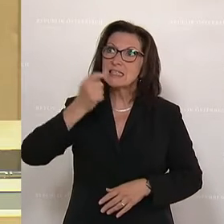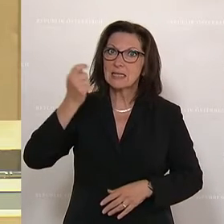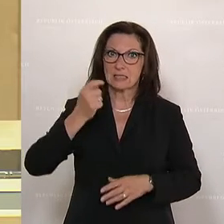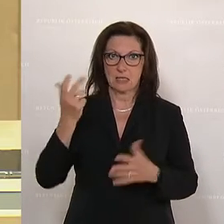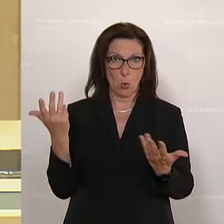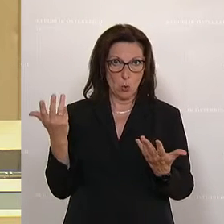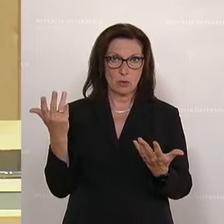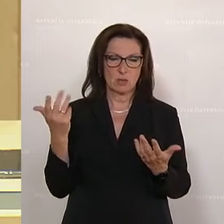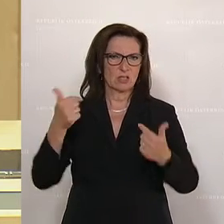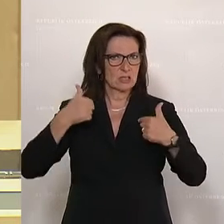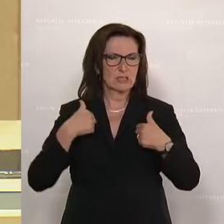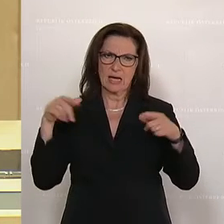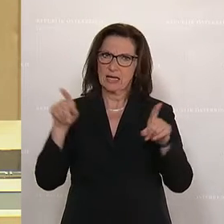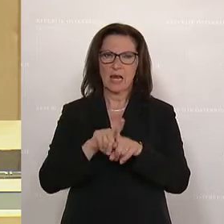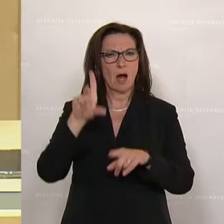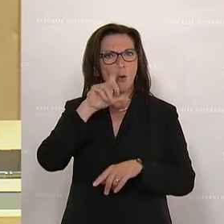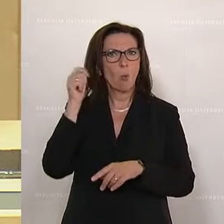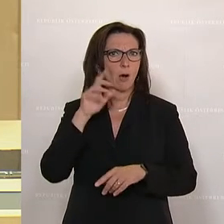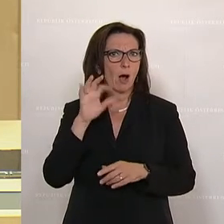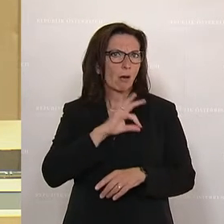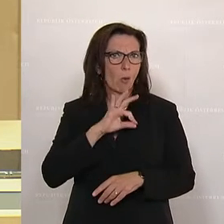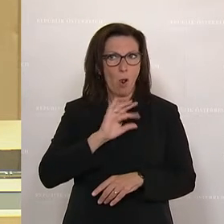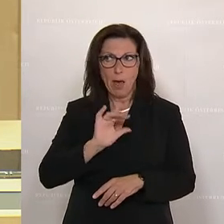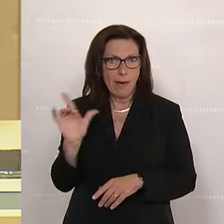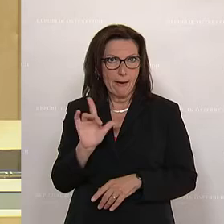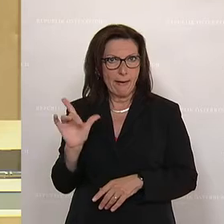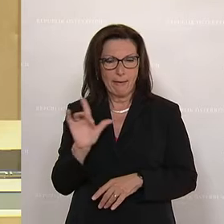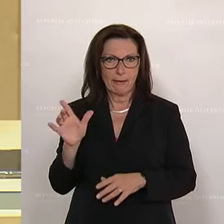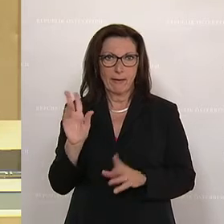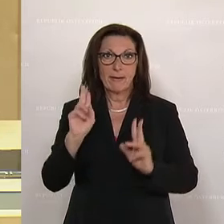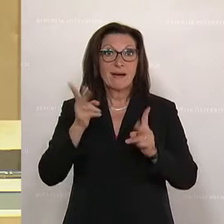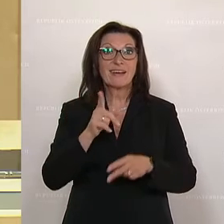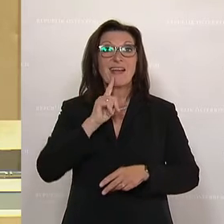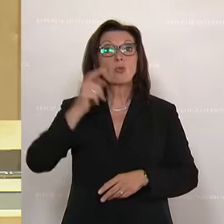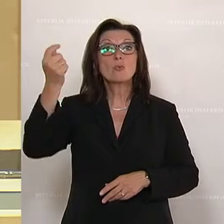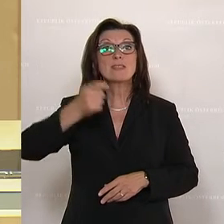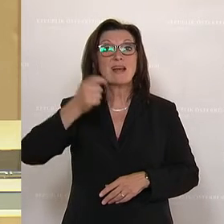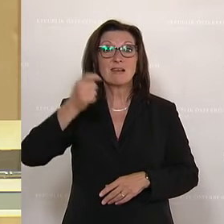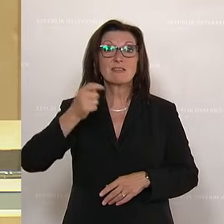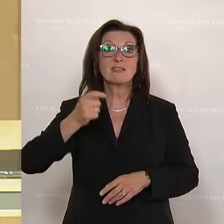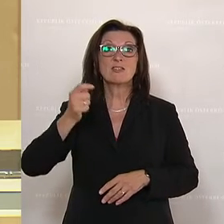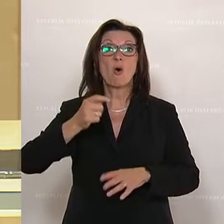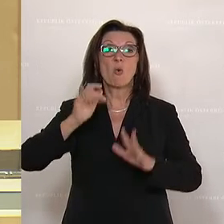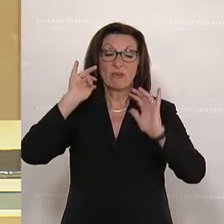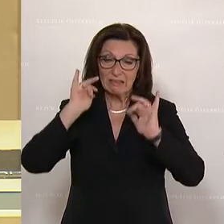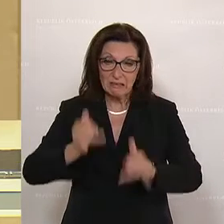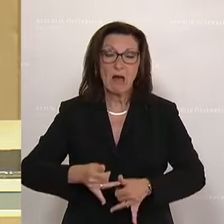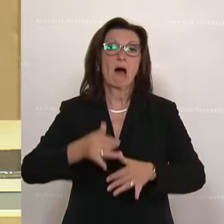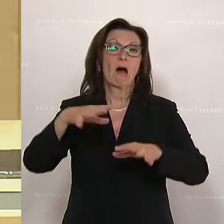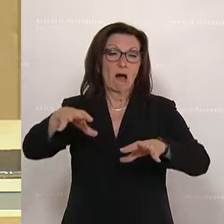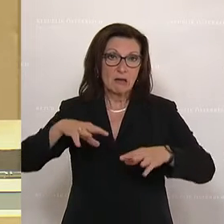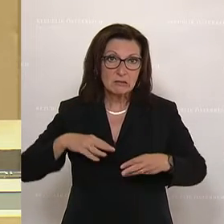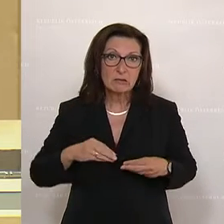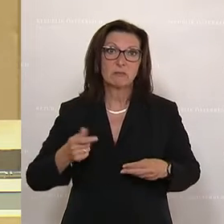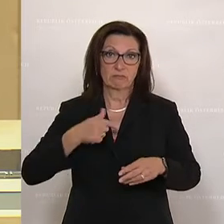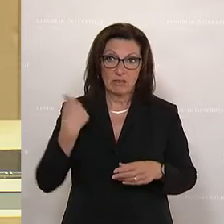eint mich mit meinem ungarischen Kollegen. Wir können nur Sanktionen setzen, von denen wir sicher sind, dass wir sie länger durchhalten als Wladimir Putin. Das ist